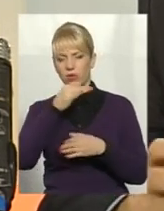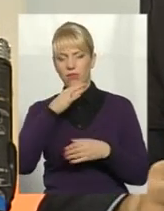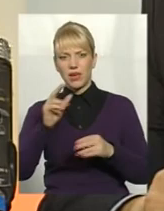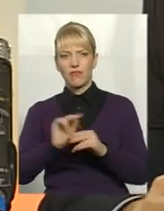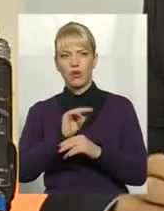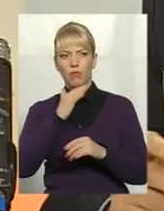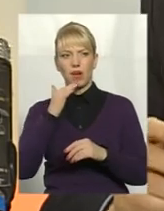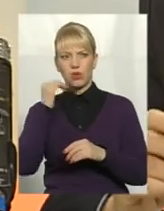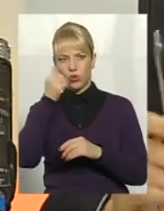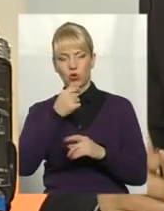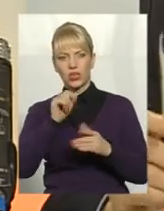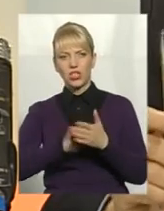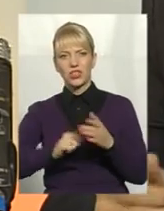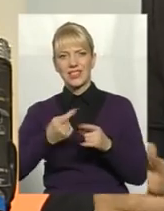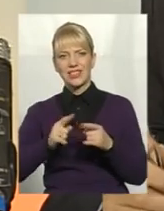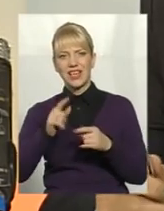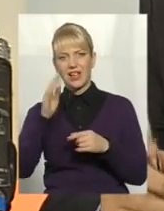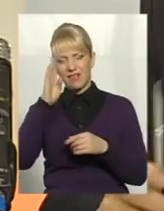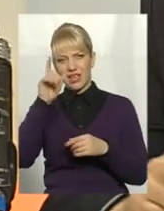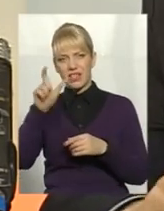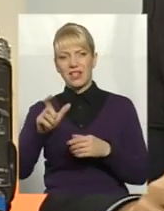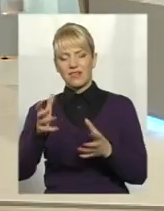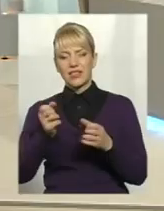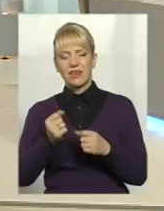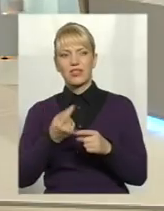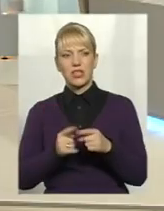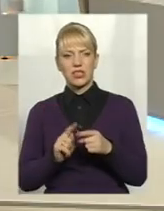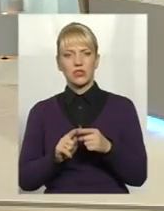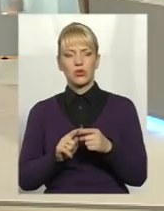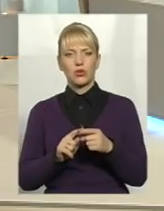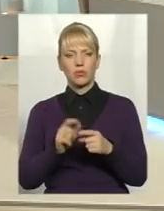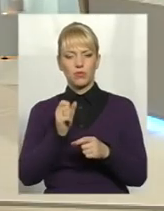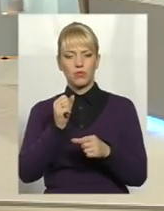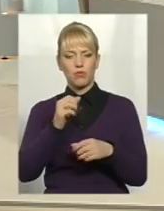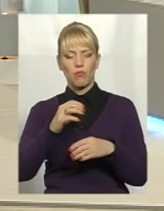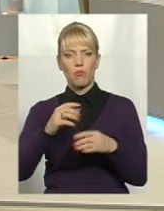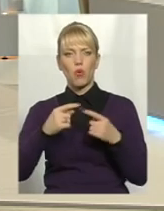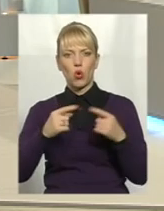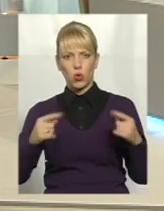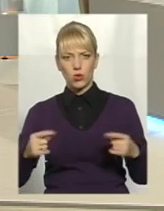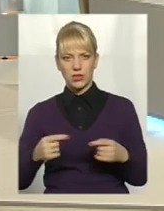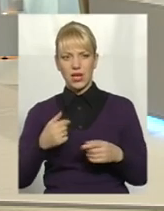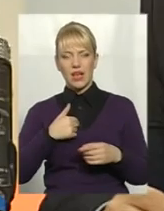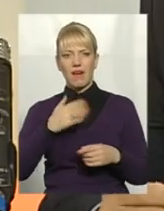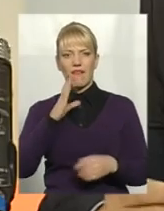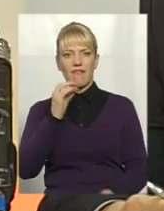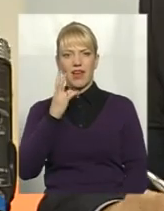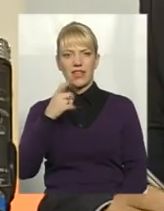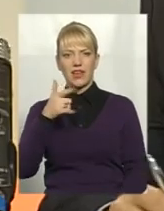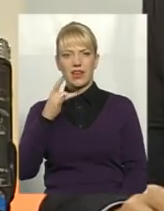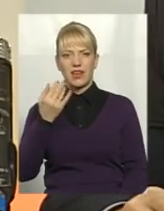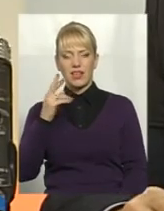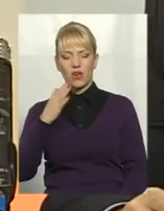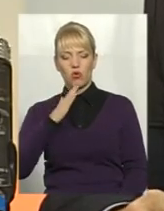років. І через те він взявся за сертифікацію цієї продукції. До нас приїхав представник з Венгриї, хоче нашу цю продукцію